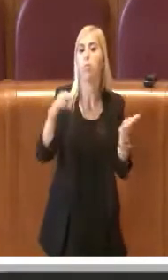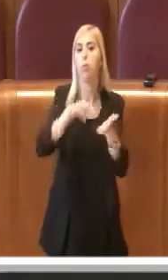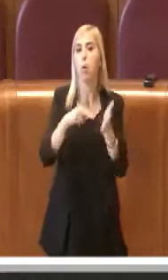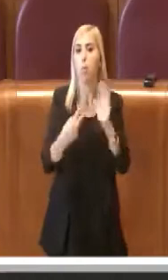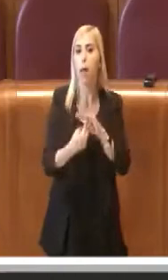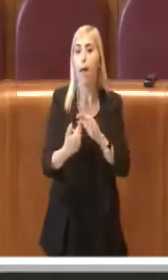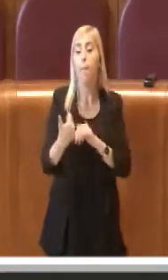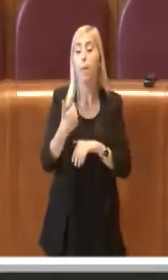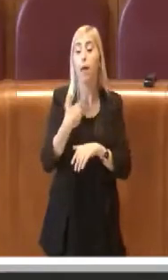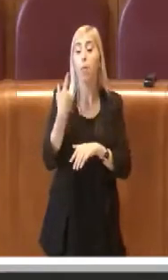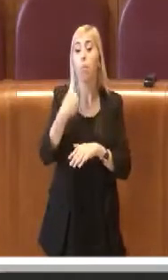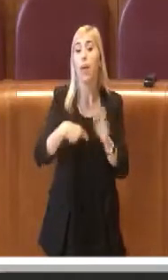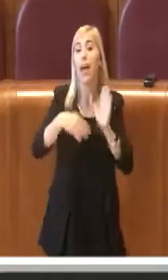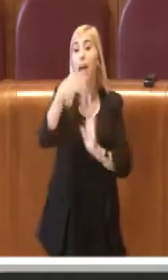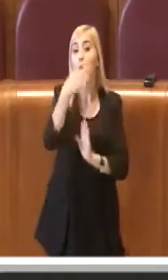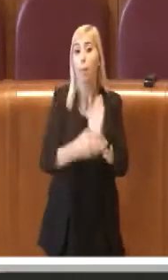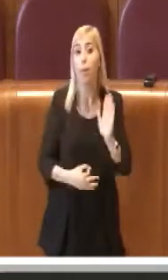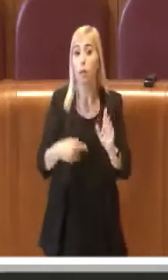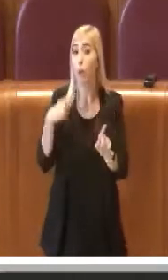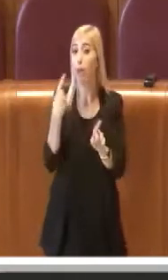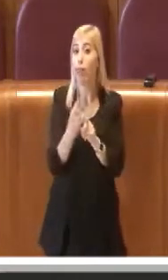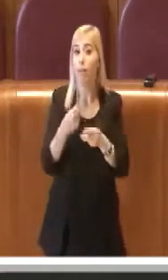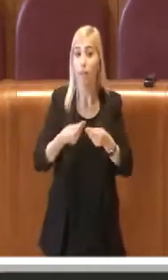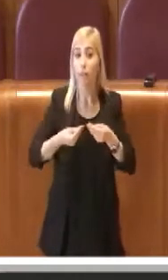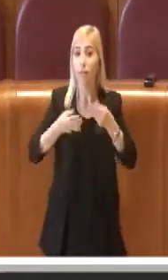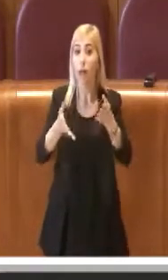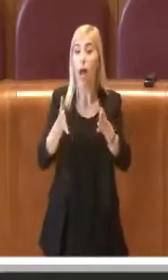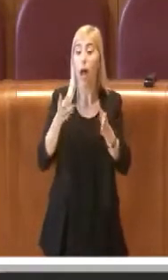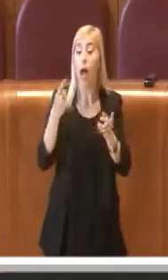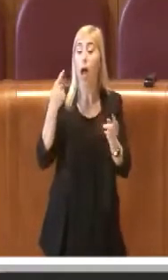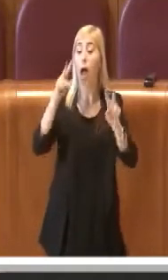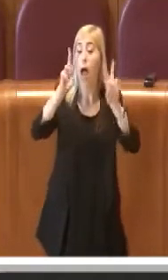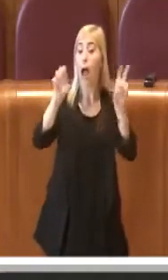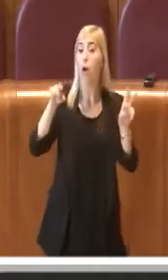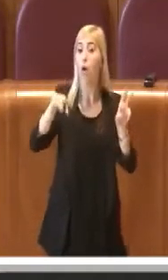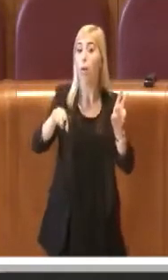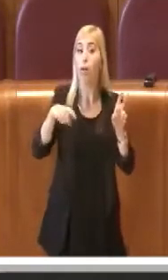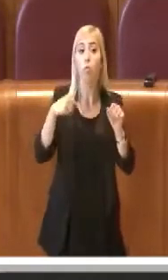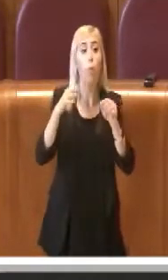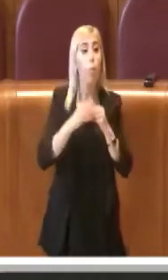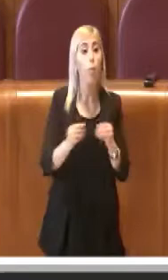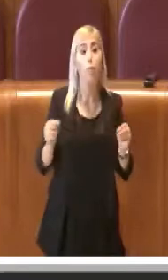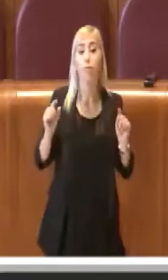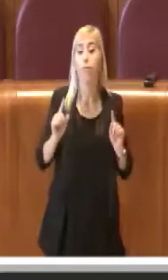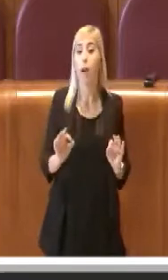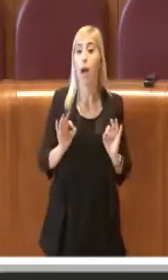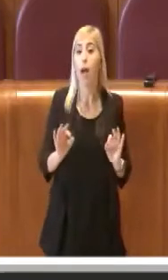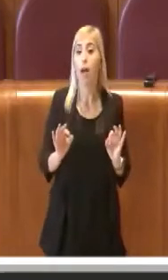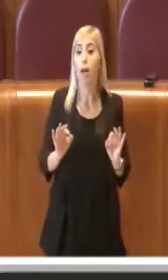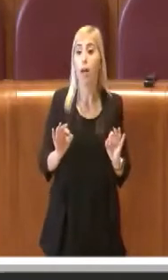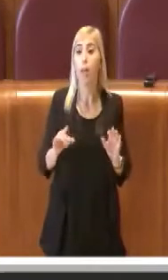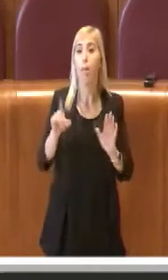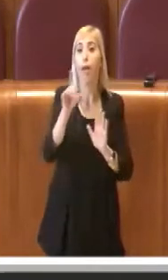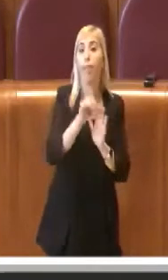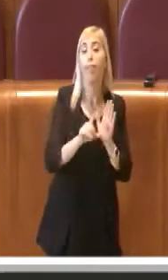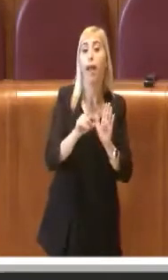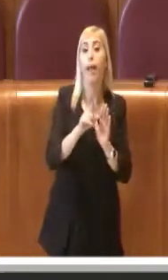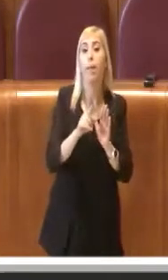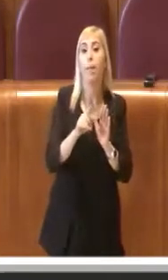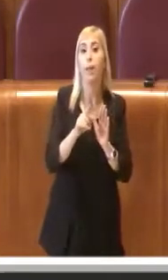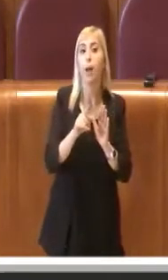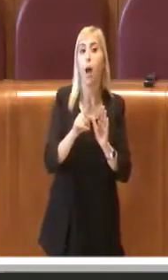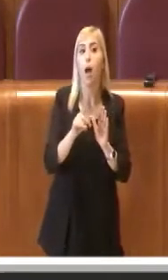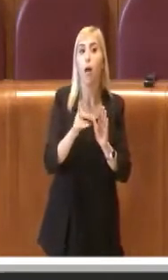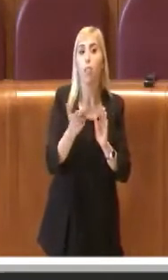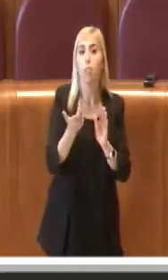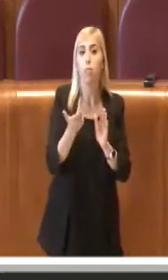che se una regolamentazione va data ad un ambito non lo si può fare con una delibera monca perché io tale